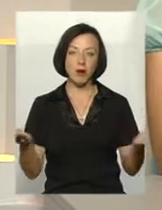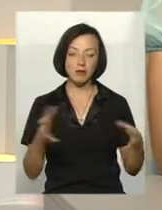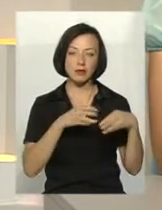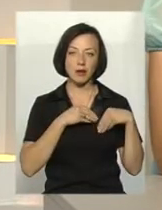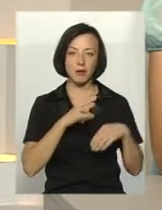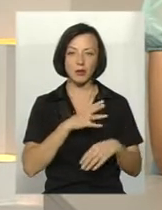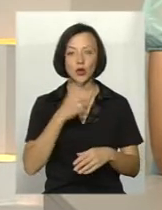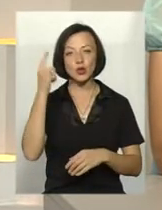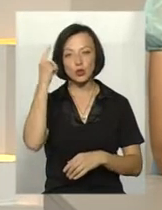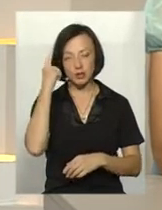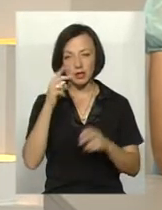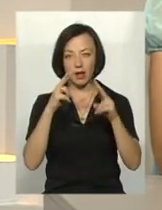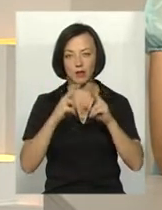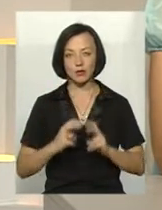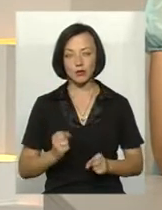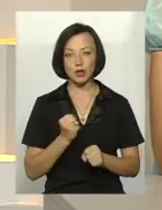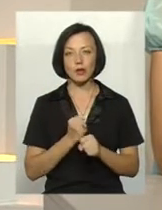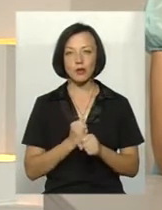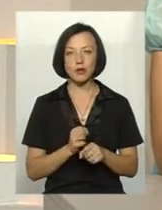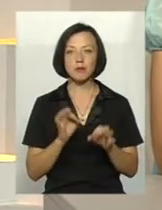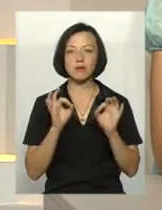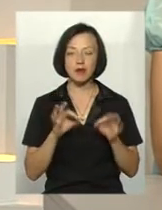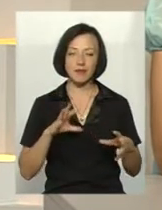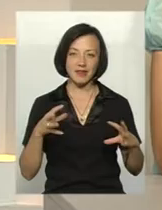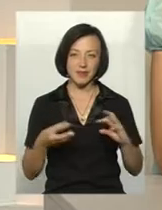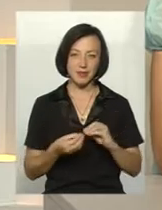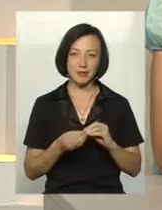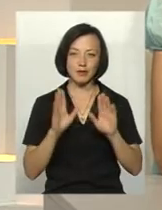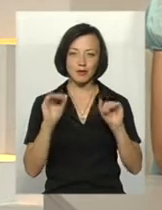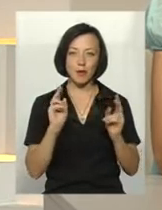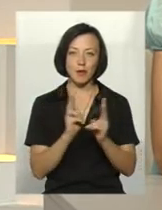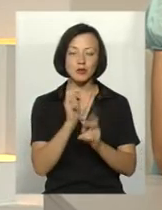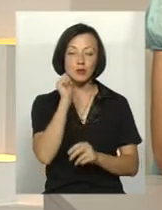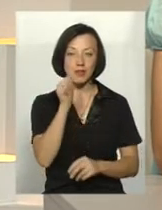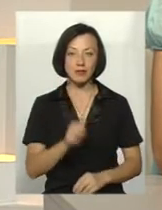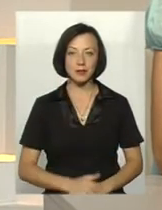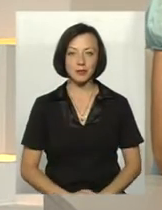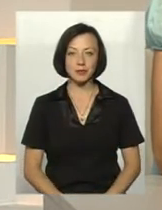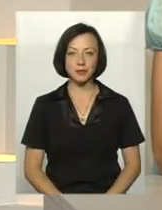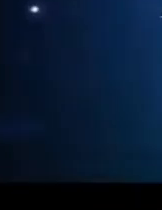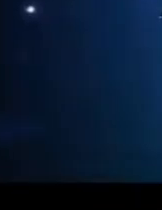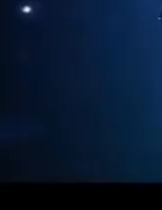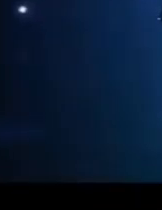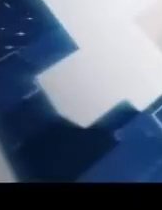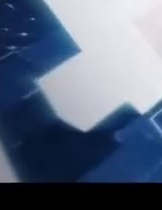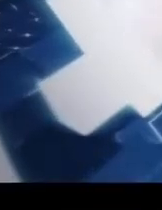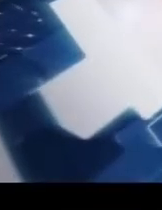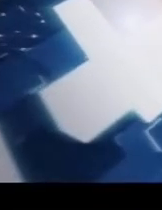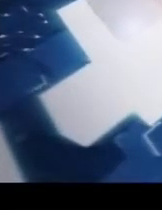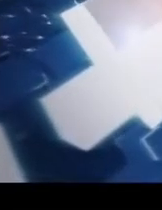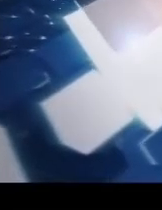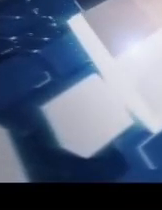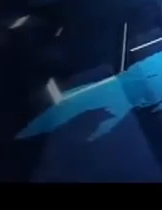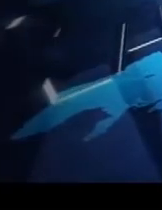був із нами думайте аналізуйте робіть висновки побачимось завтра залишли до нас